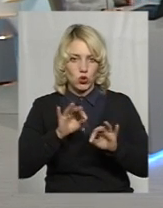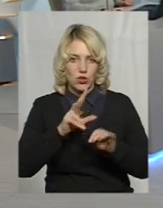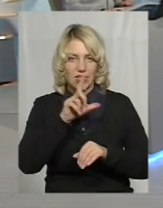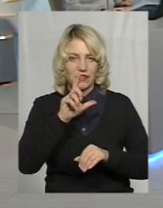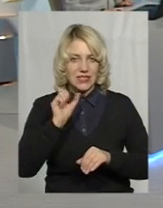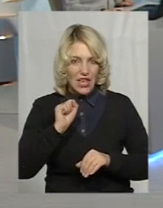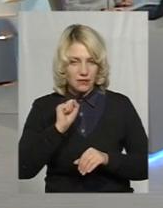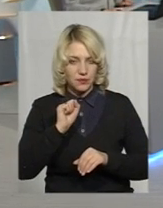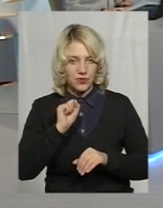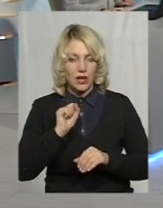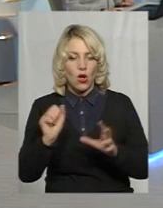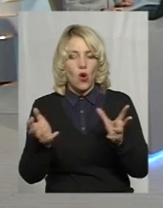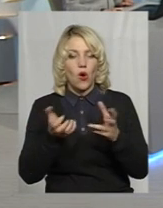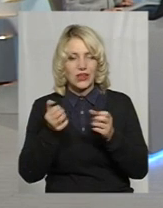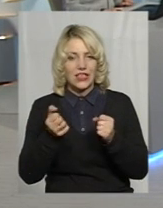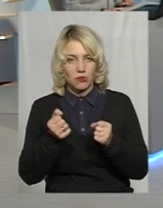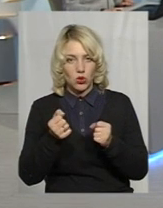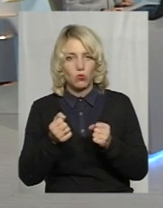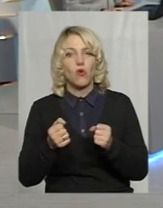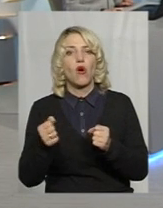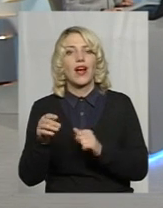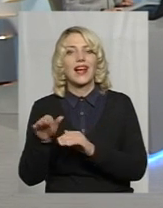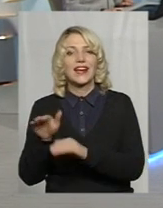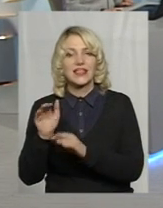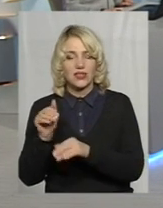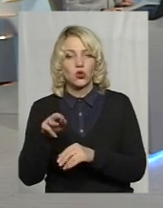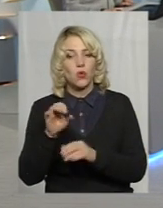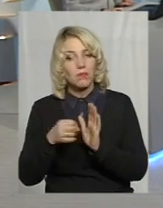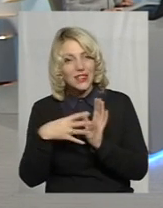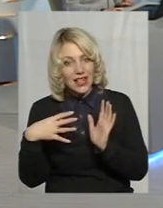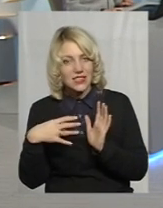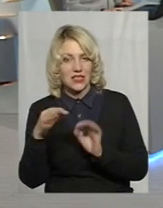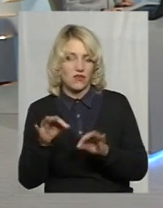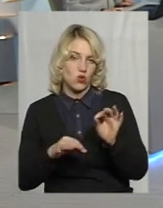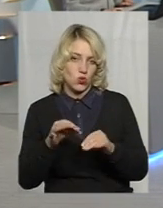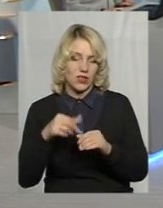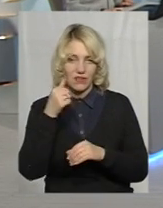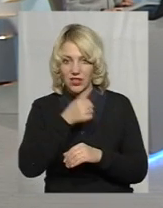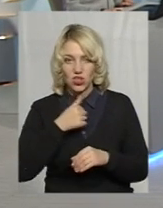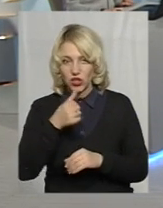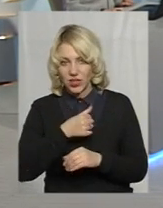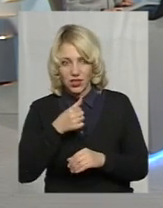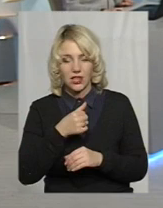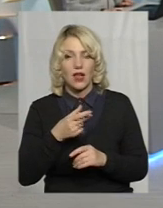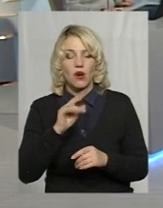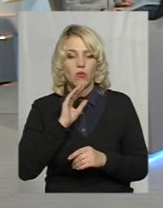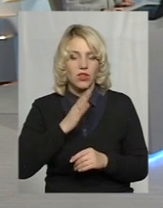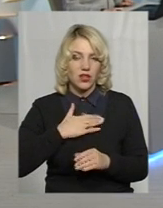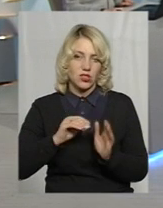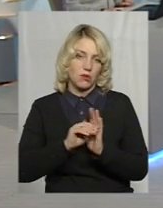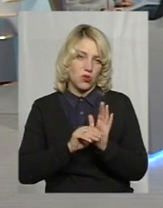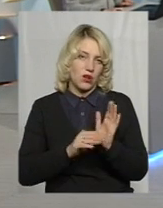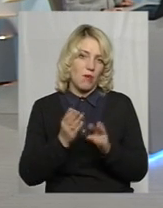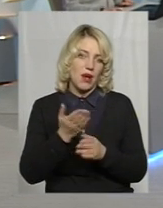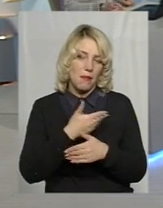по отриманому кредиту, то 15% річних по наших програмах ми